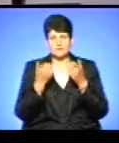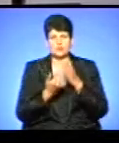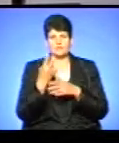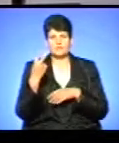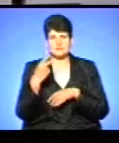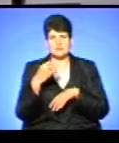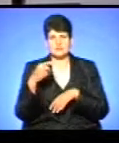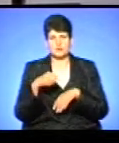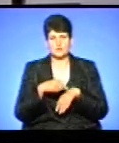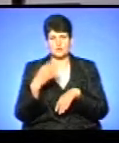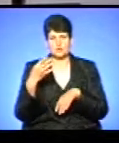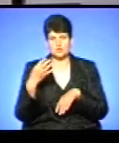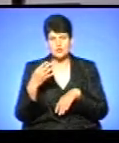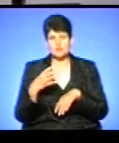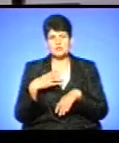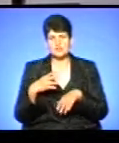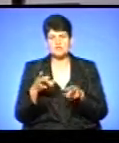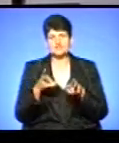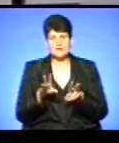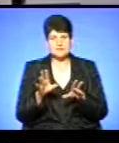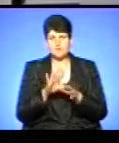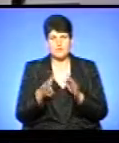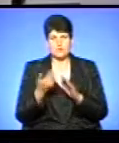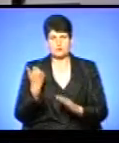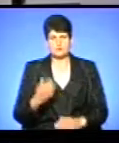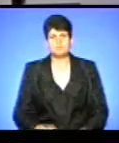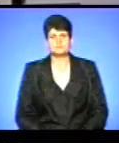о 20.40. Тож, залишайтеся з нами, аби не пропустити.